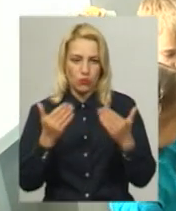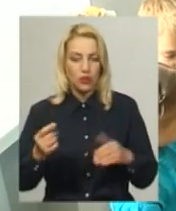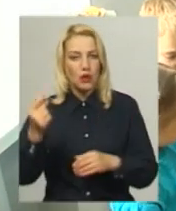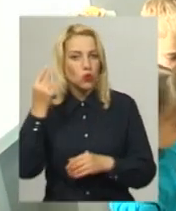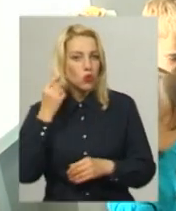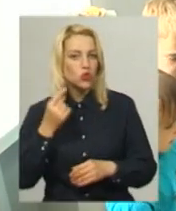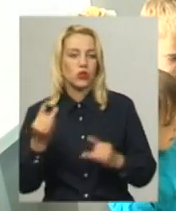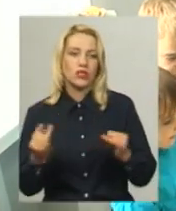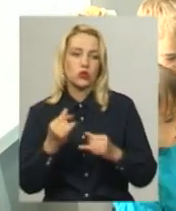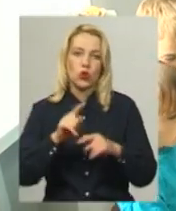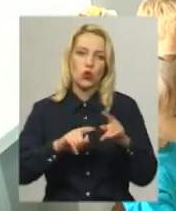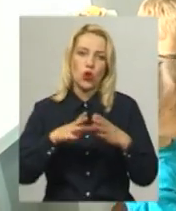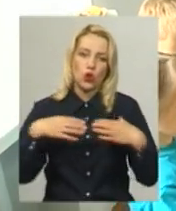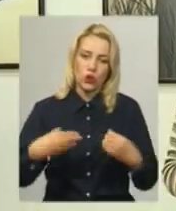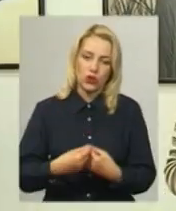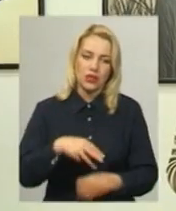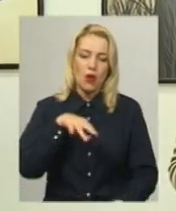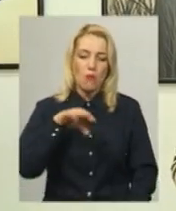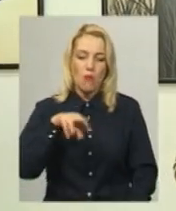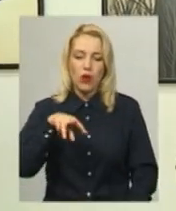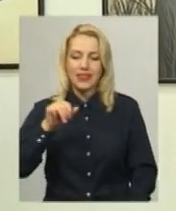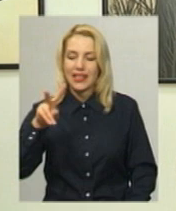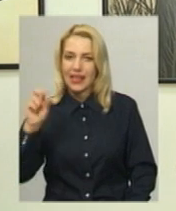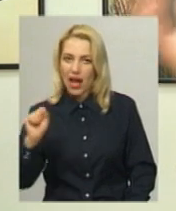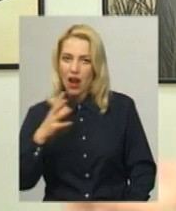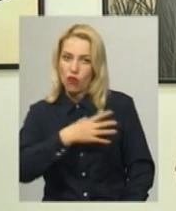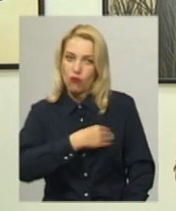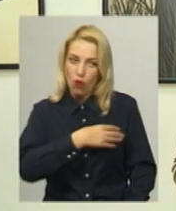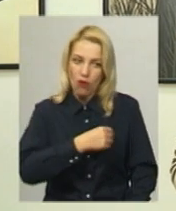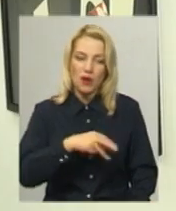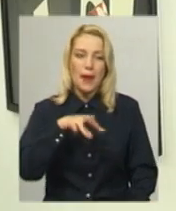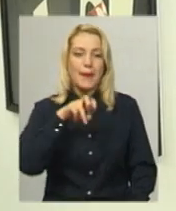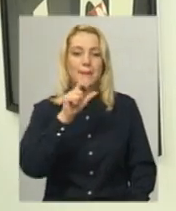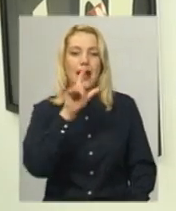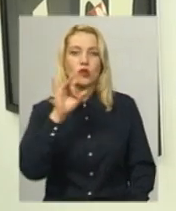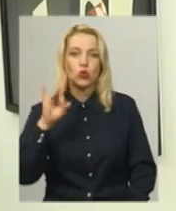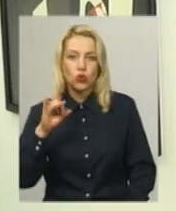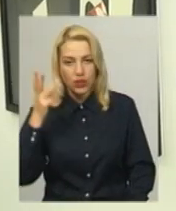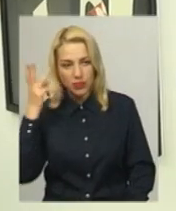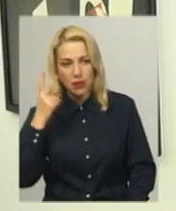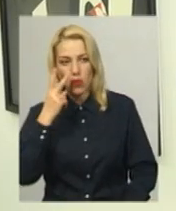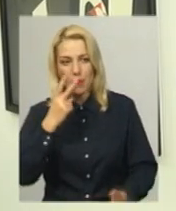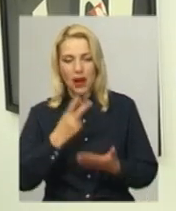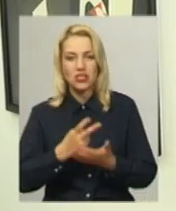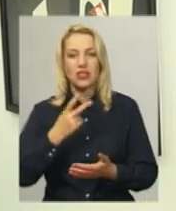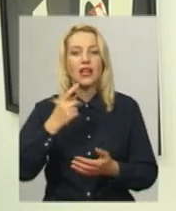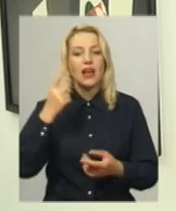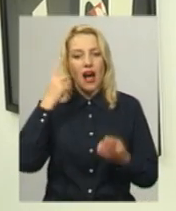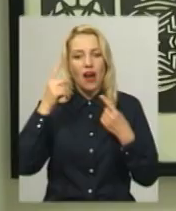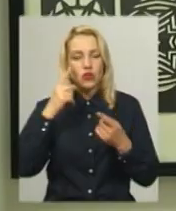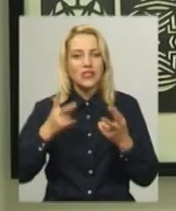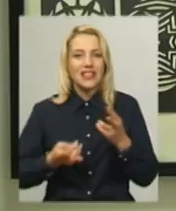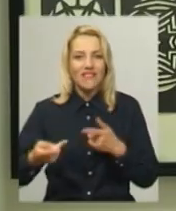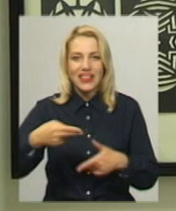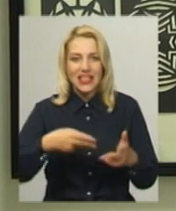історії родин Ярослава Мотики зі Львова, Миколи і Людмили Мазурів. Побачили авторські витинанки подільської художниці Людмили Мазур.